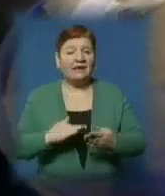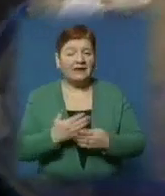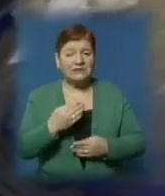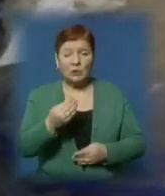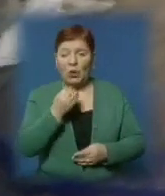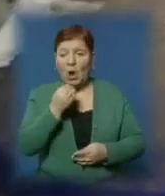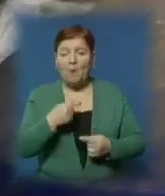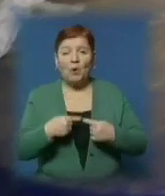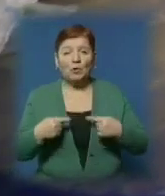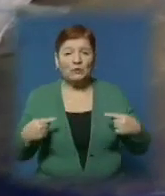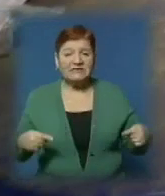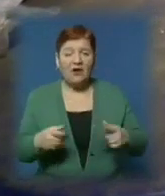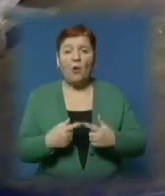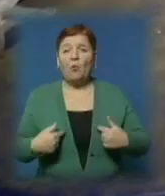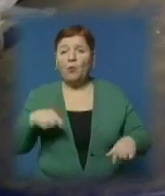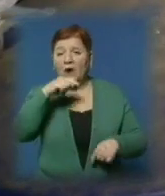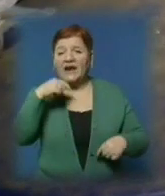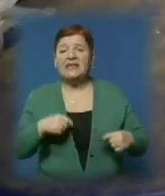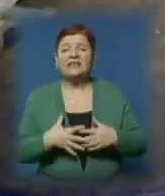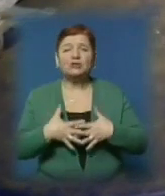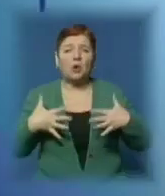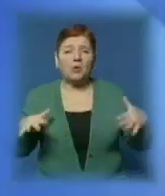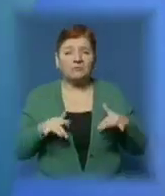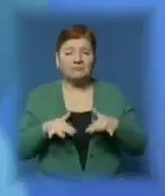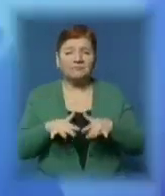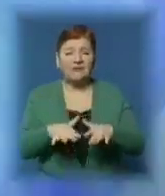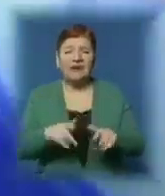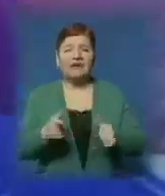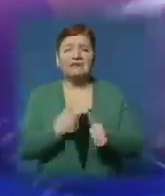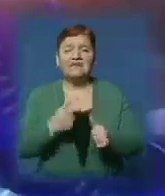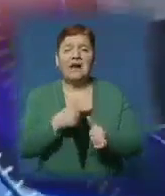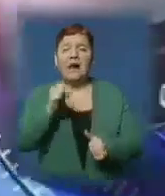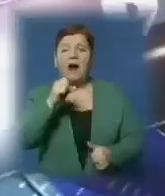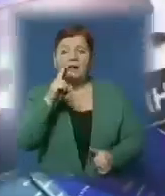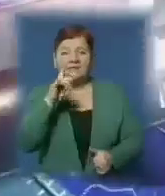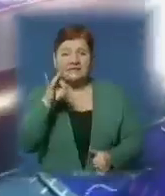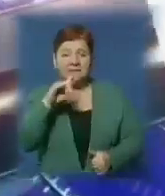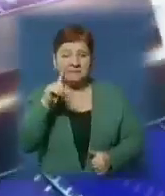продукції в країні діє широкомасштабна операція під назвою «Акцин».